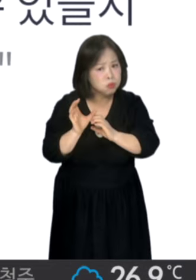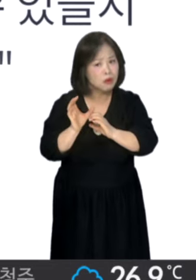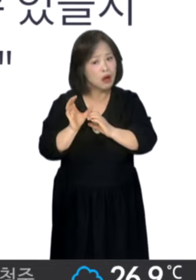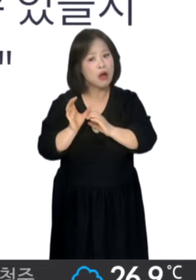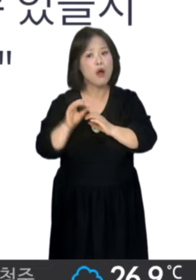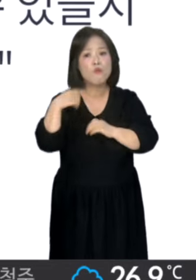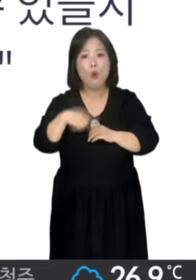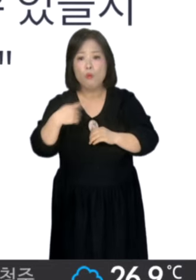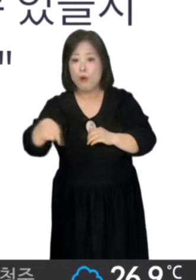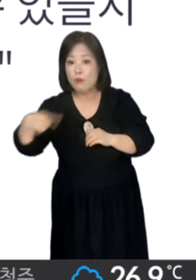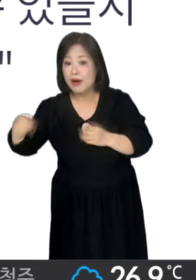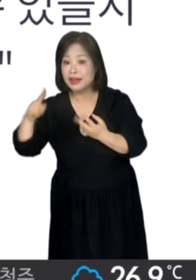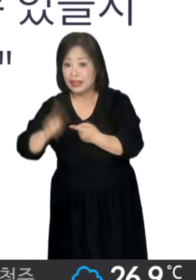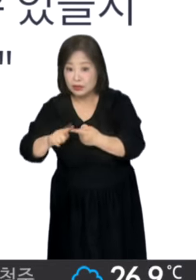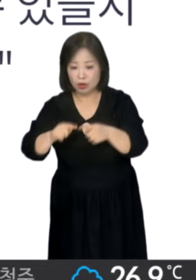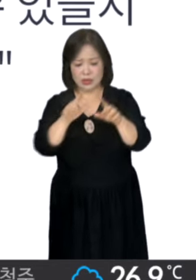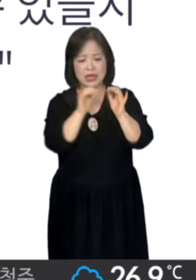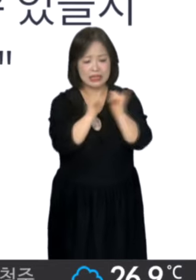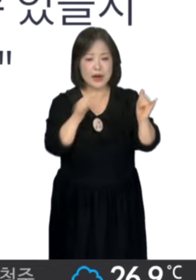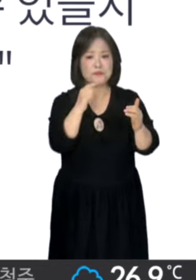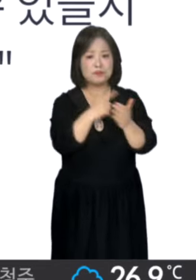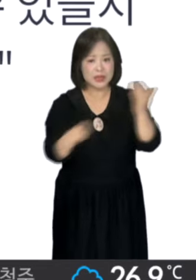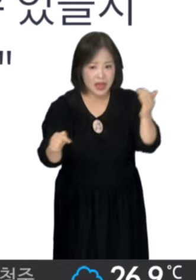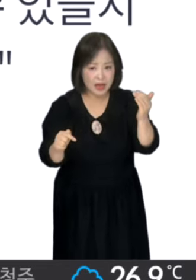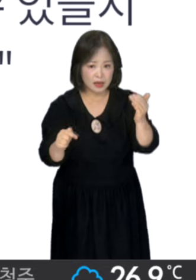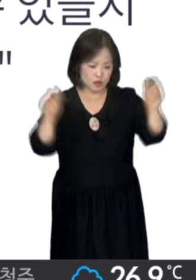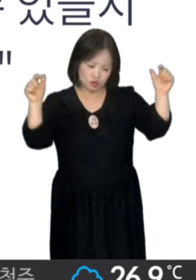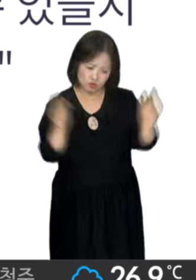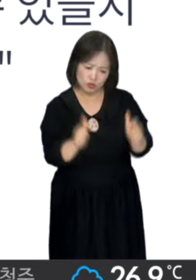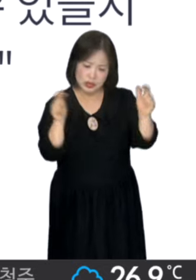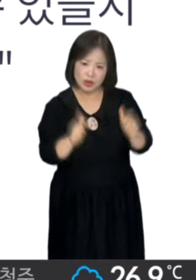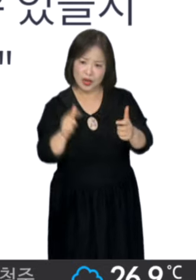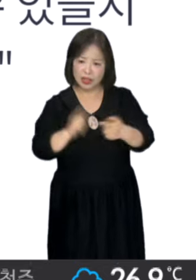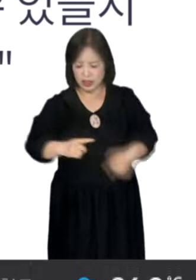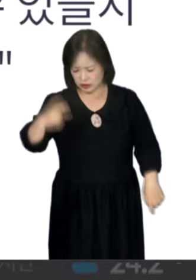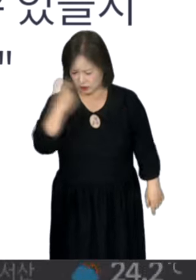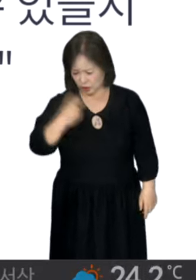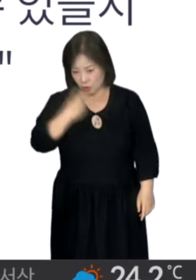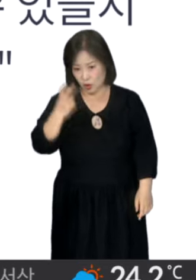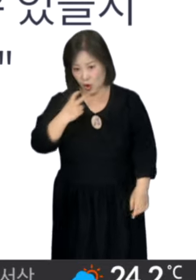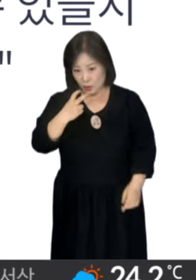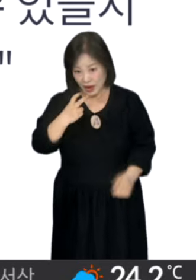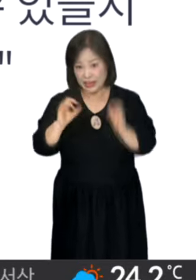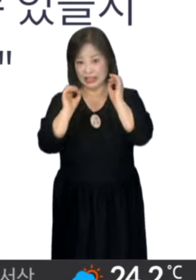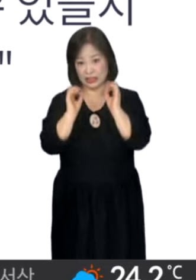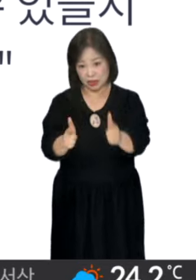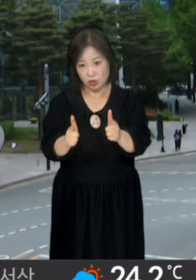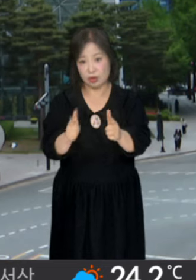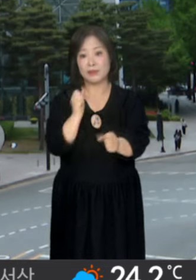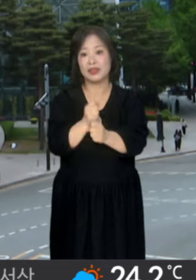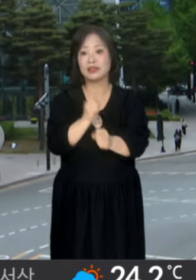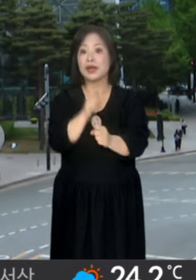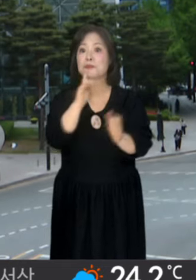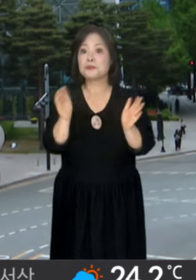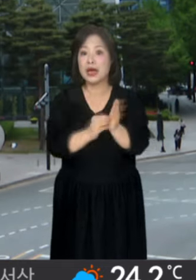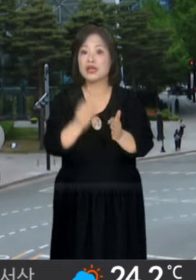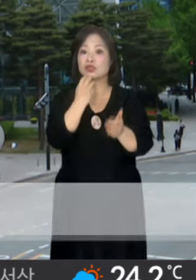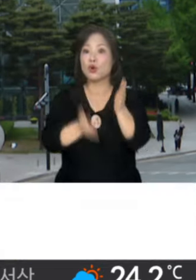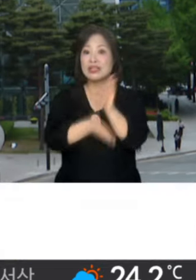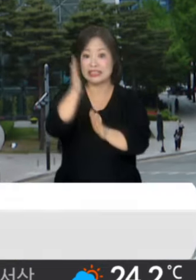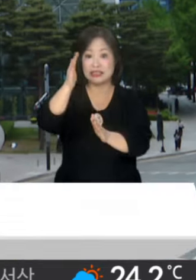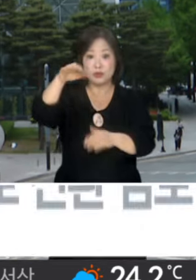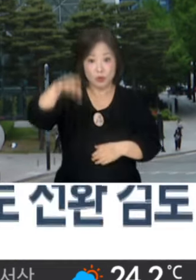교통사고 발생 시 인명을 최대한 보호할 수 있을지 점검하는 기회로 삼을 거라고 밝혔습니다. 서울시도